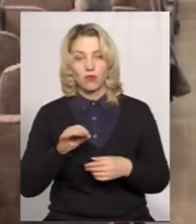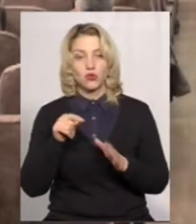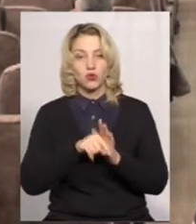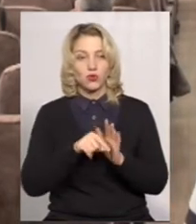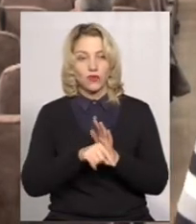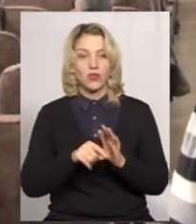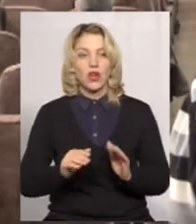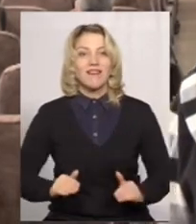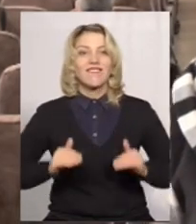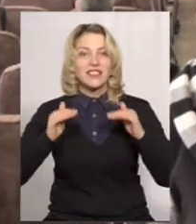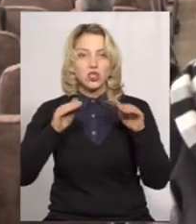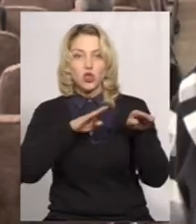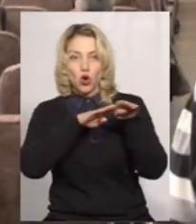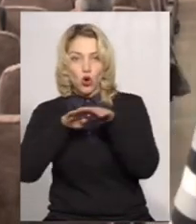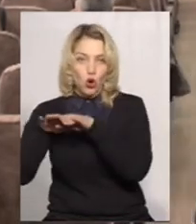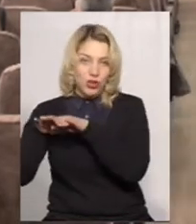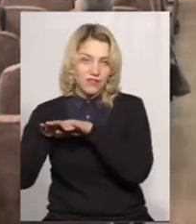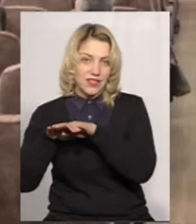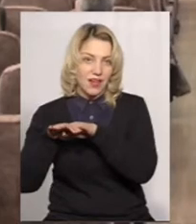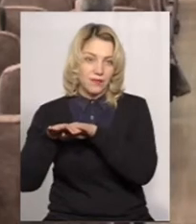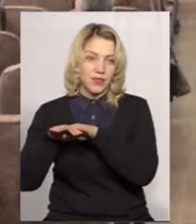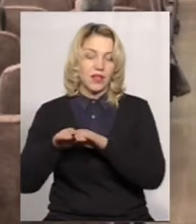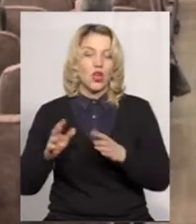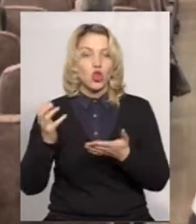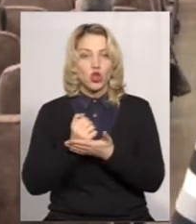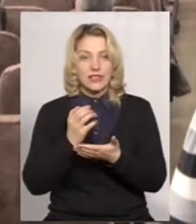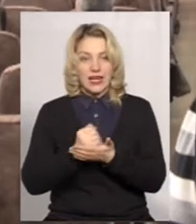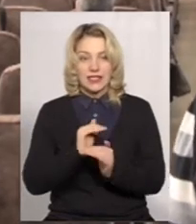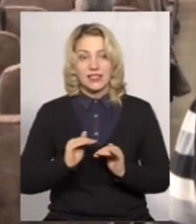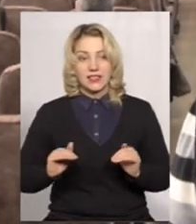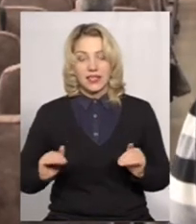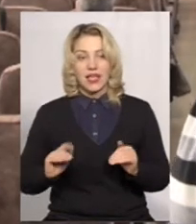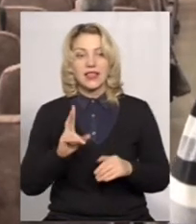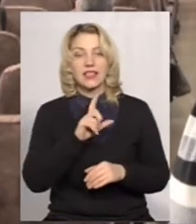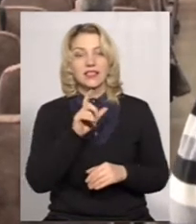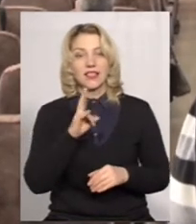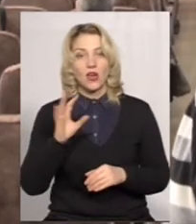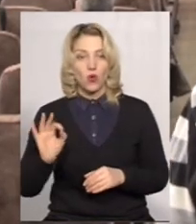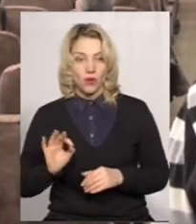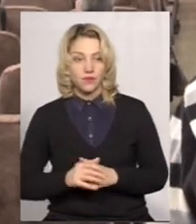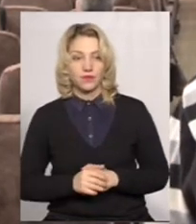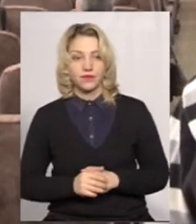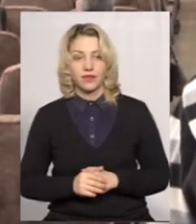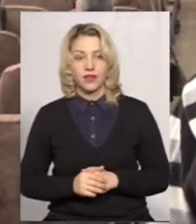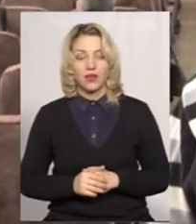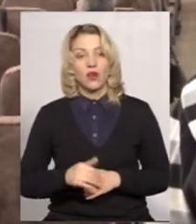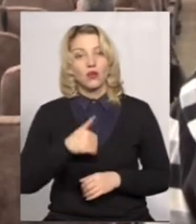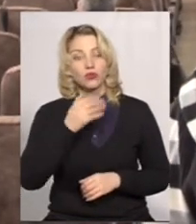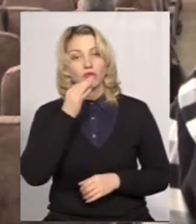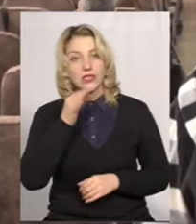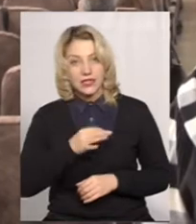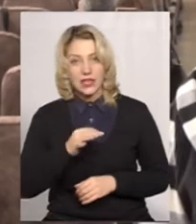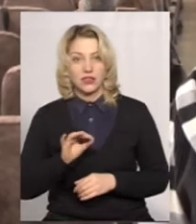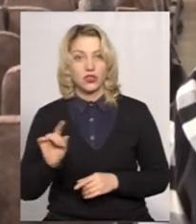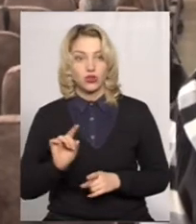достатньо і високого рівнів досягнень дітей на зовнішньому незалежному оцінюванні. Хочу сказати,